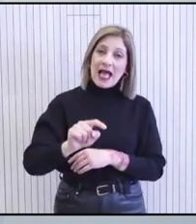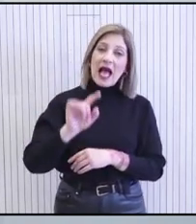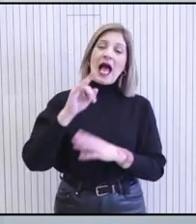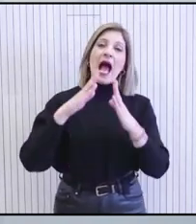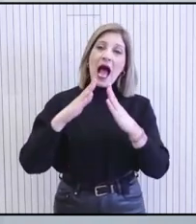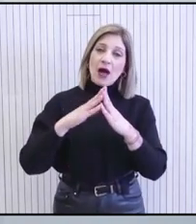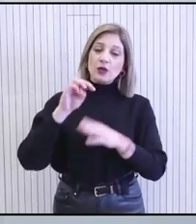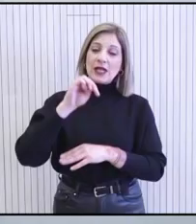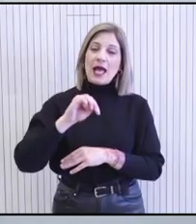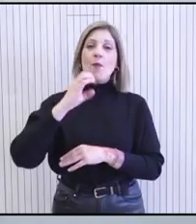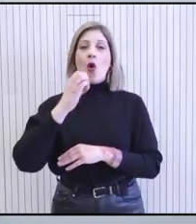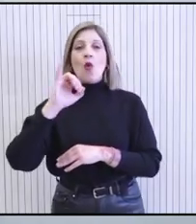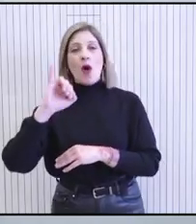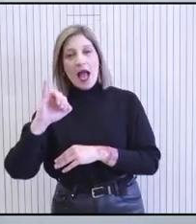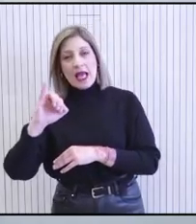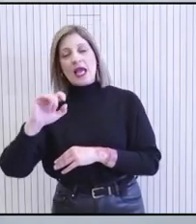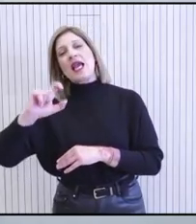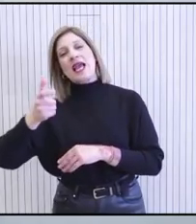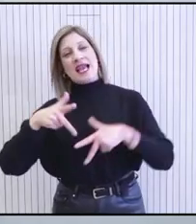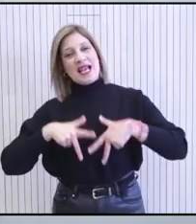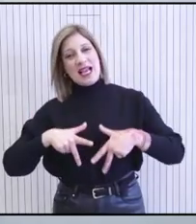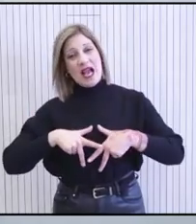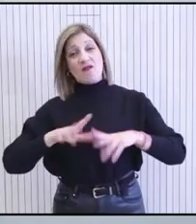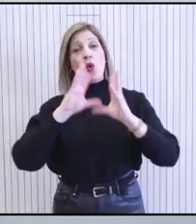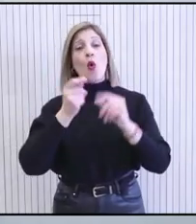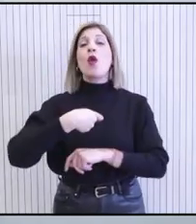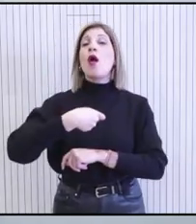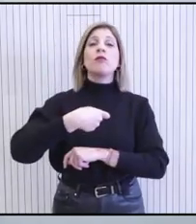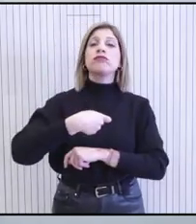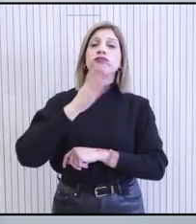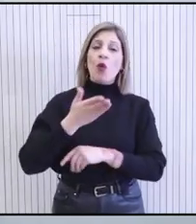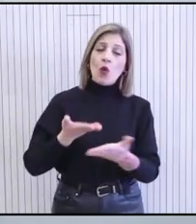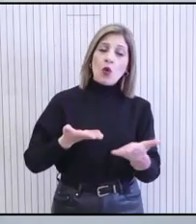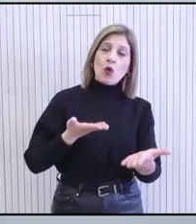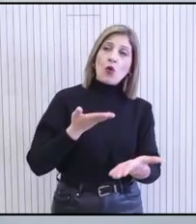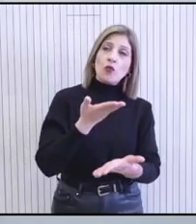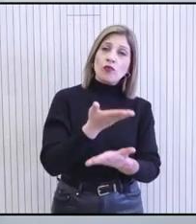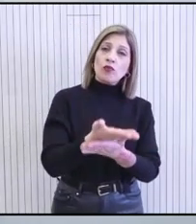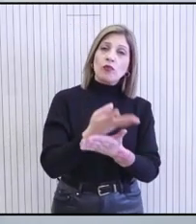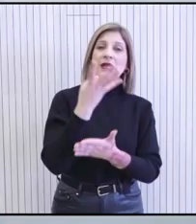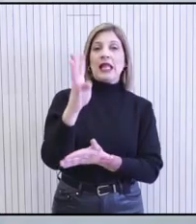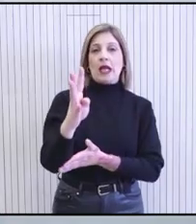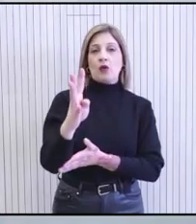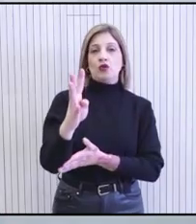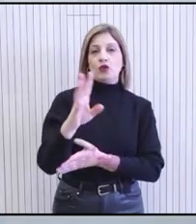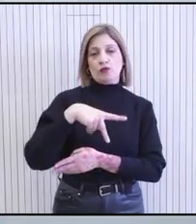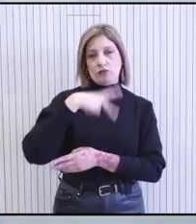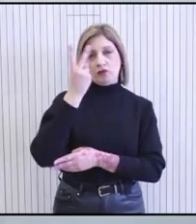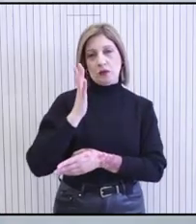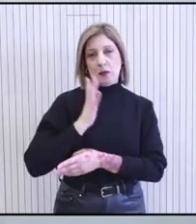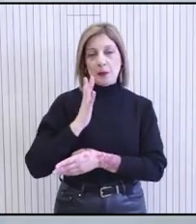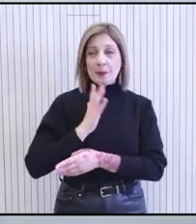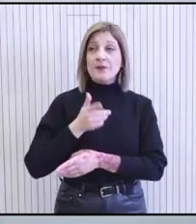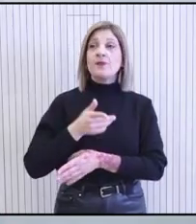.moi.gov.cy και το σύνολο των δικαιούχων που μπορεί να καλύψει το σχέδιο αν έρχεται στους 400. Στο